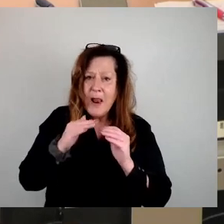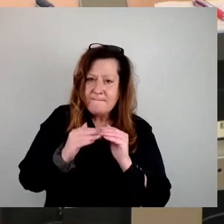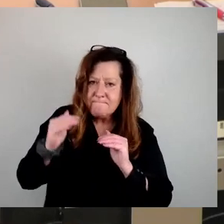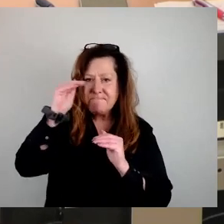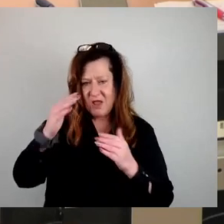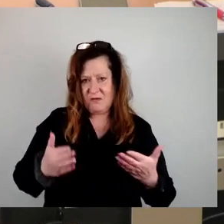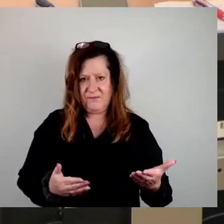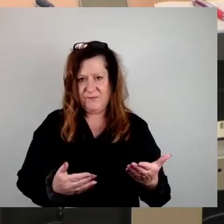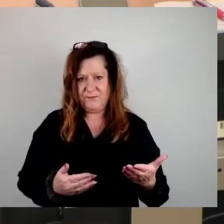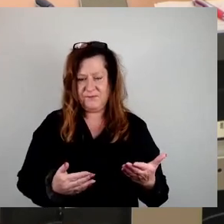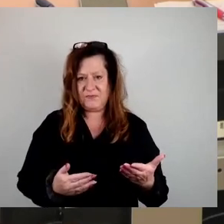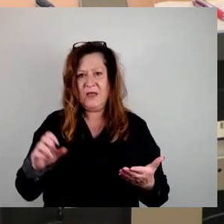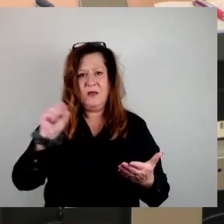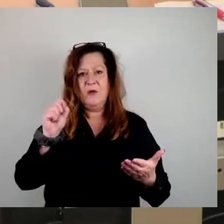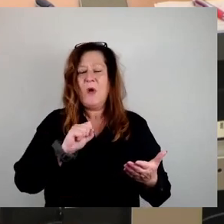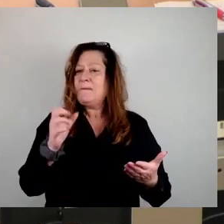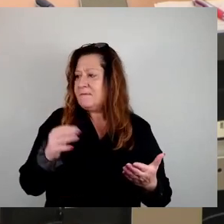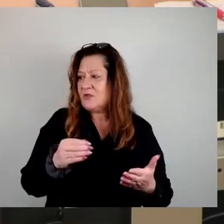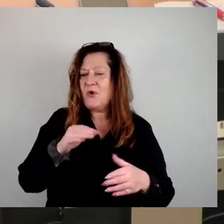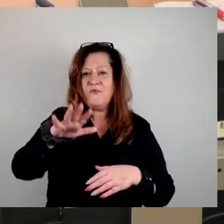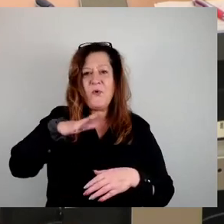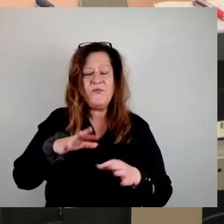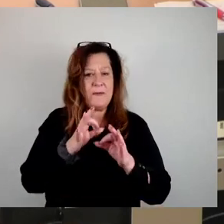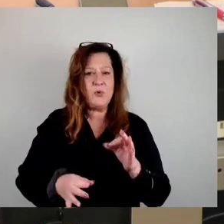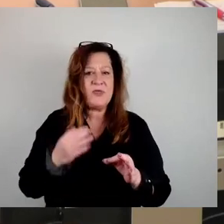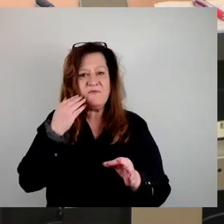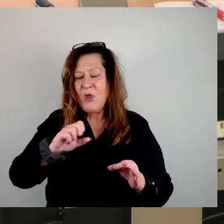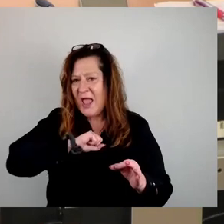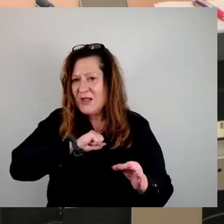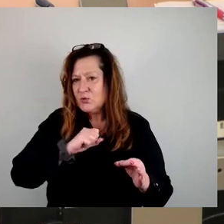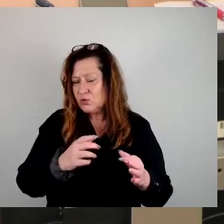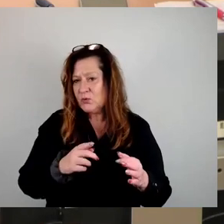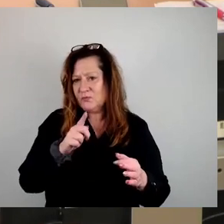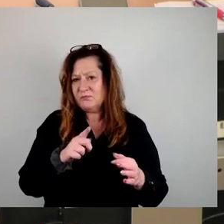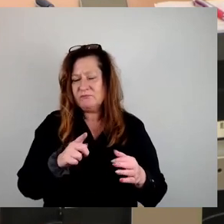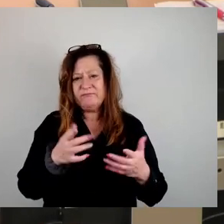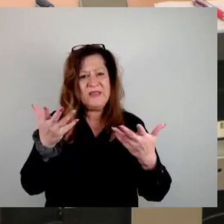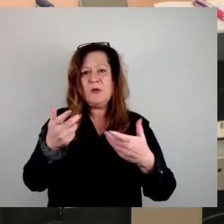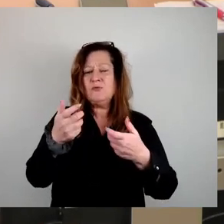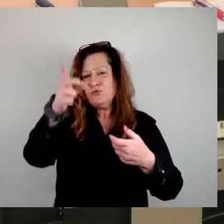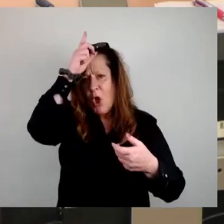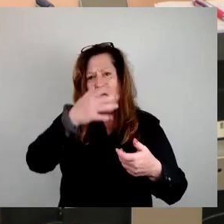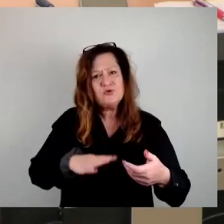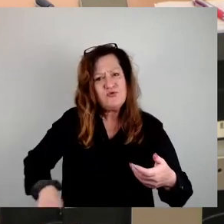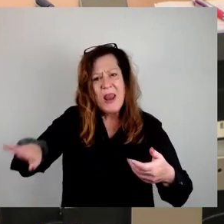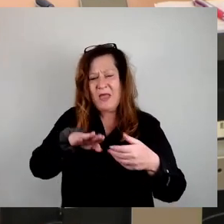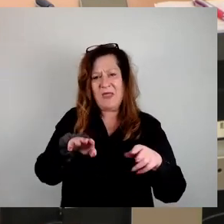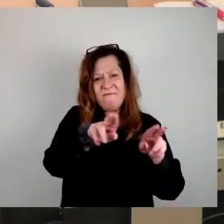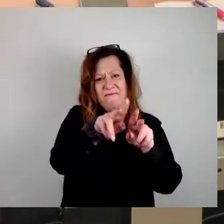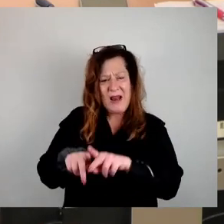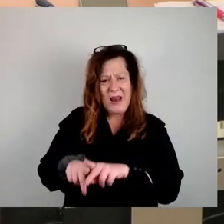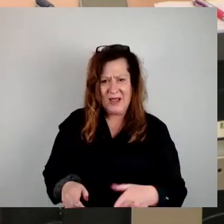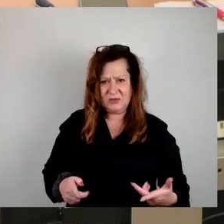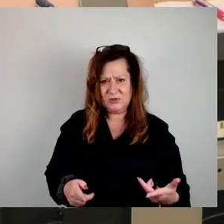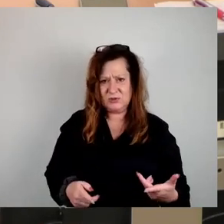Denn mit den 15 % Wohneigentum bewegen wir uns am Ende bundesweit. Wenn wir ganz große Ziele haben für die